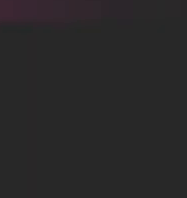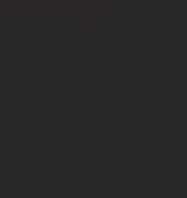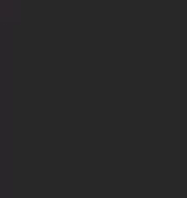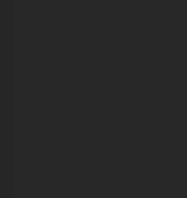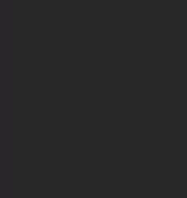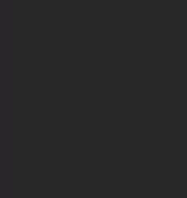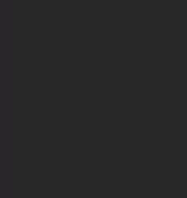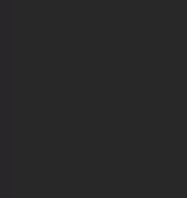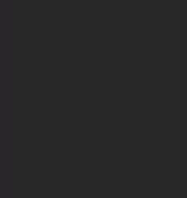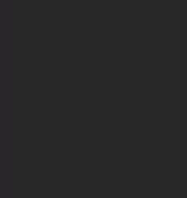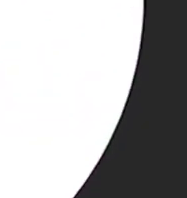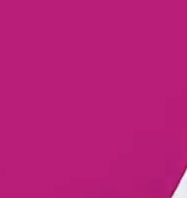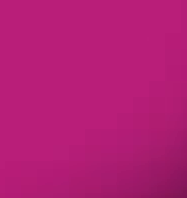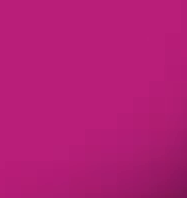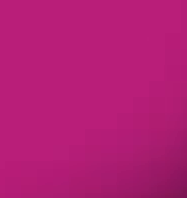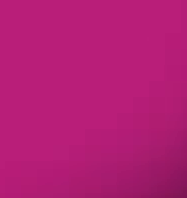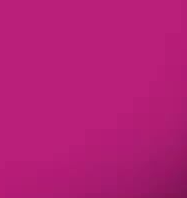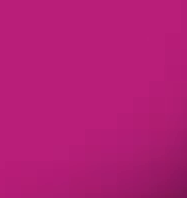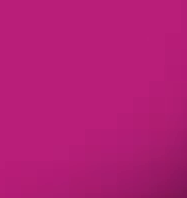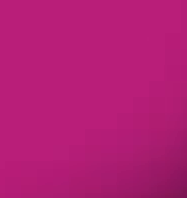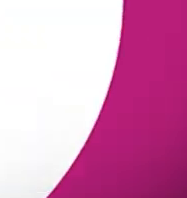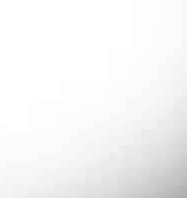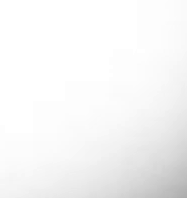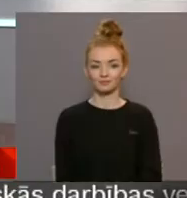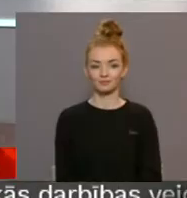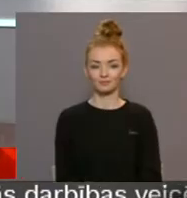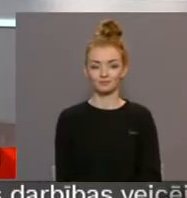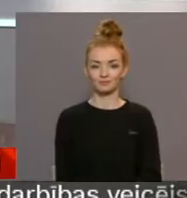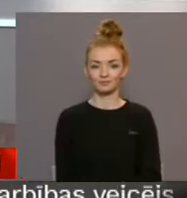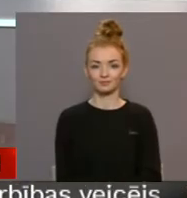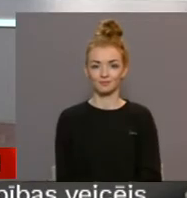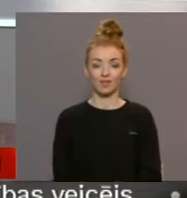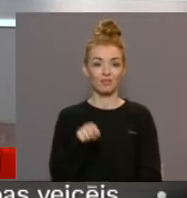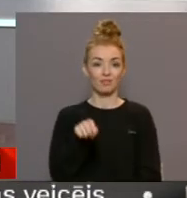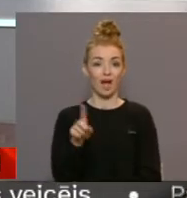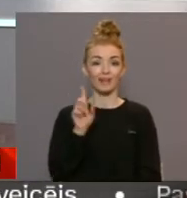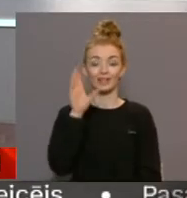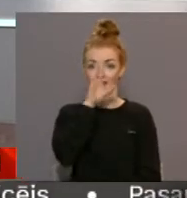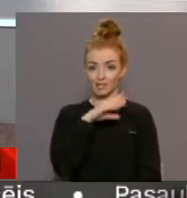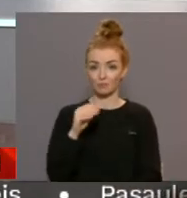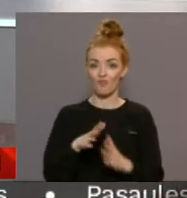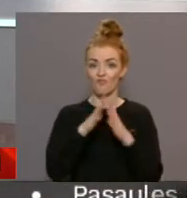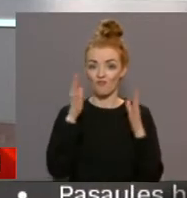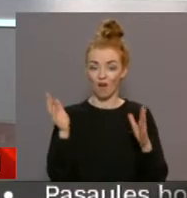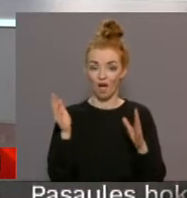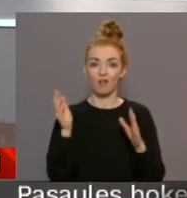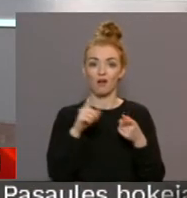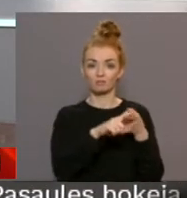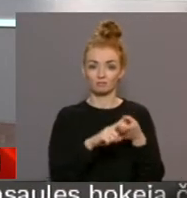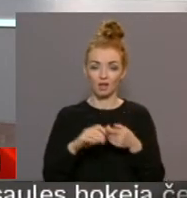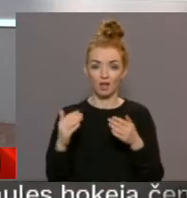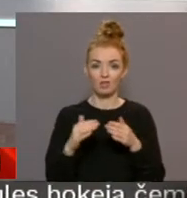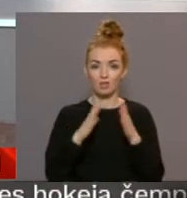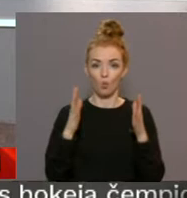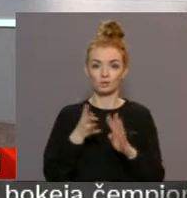Re! Viss ēters ir te! Tā ir iespēja vairāk līdzekļu atvēlēt daudz dzīvokļu ēkas